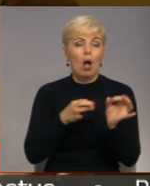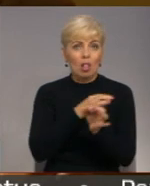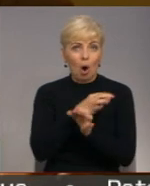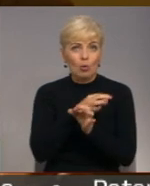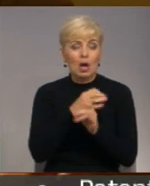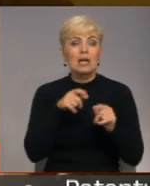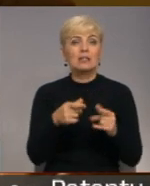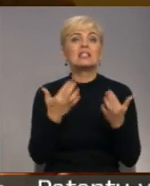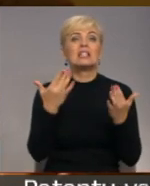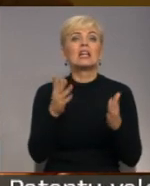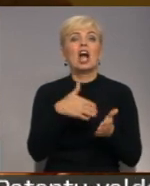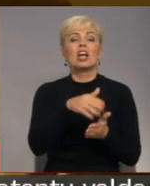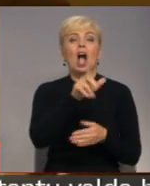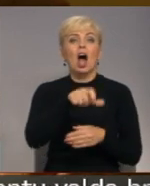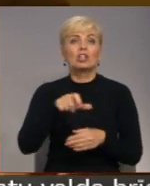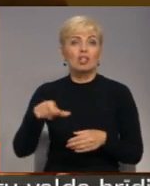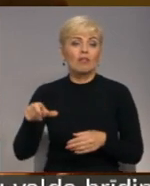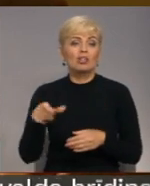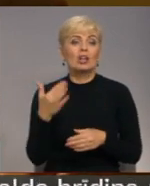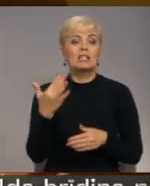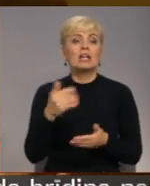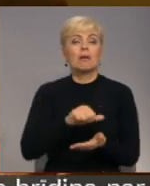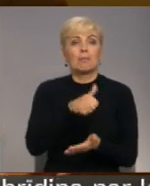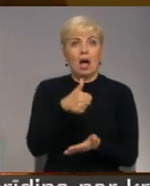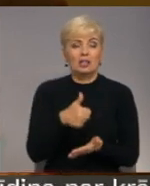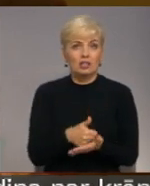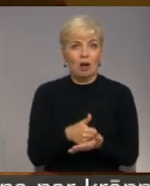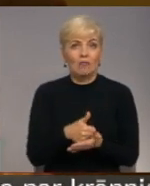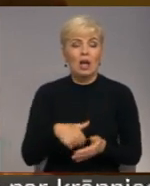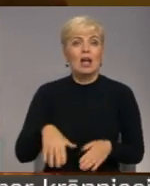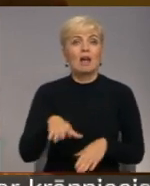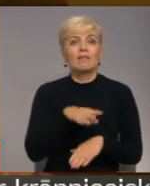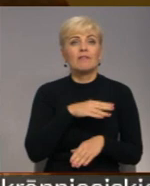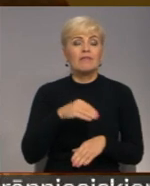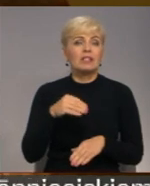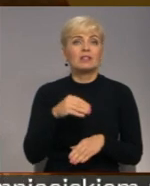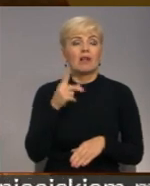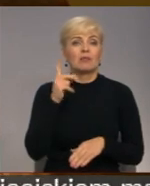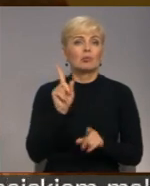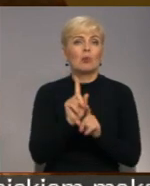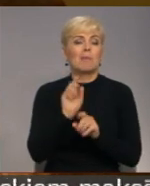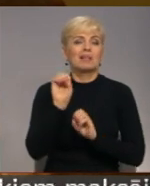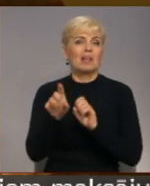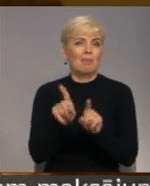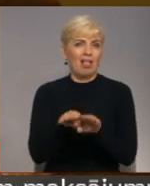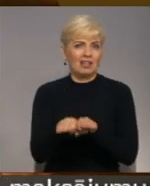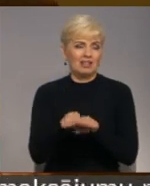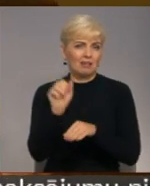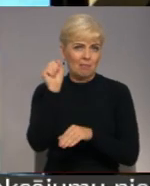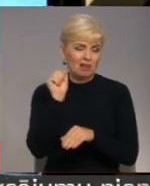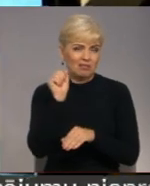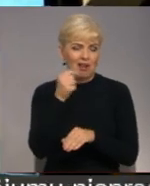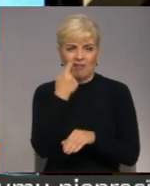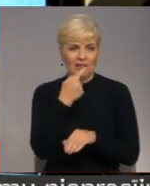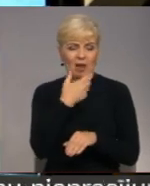cik tas būtu kāršā vai partija pārstādā. Tas viss partijas samet vienā maizā, tad vienai partija netītīja.